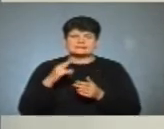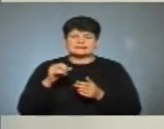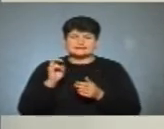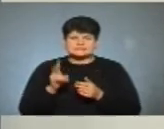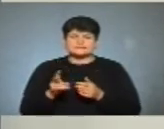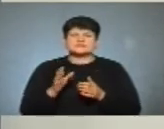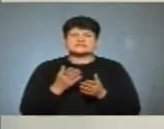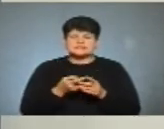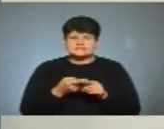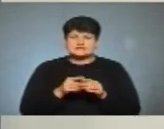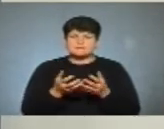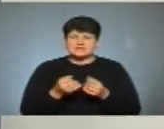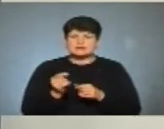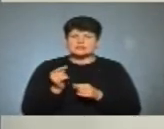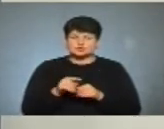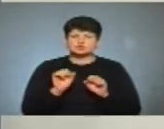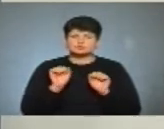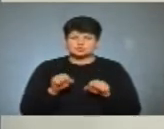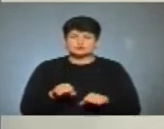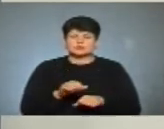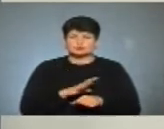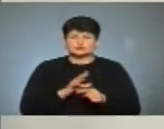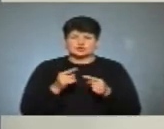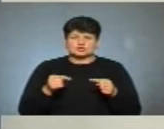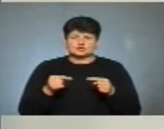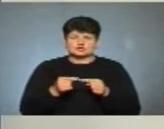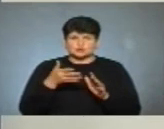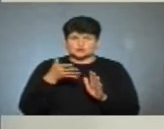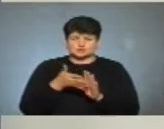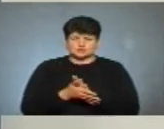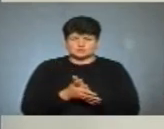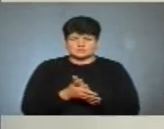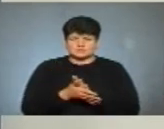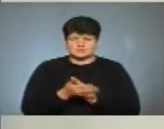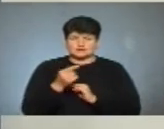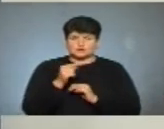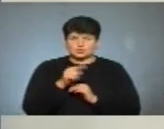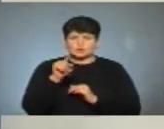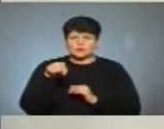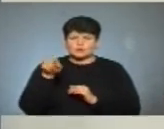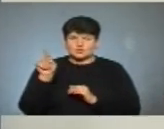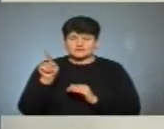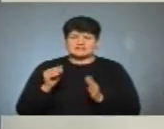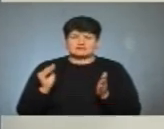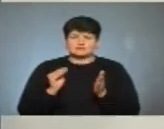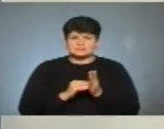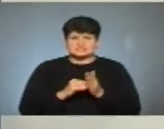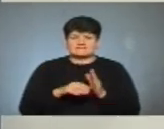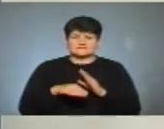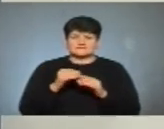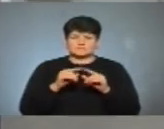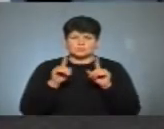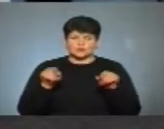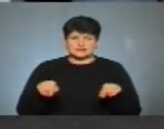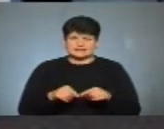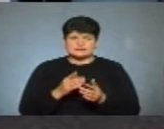відповідно, це прийнято для того, щоб можна було чітко зрозуміти той номер, який, відповідно, вписаний виборчому бюлетені. І от